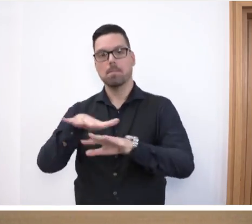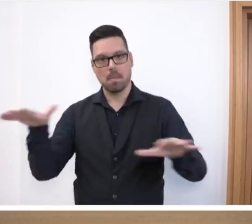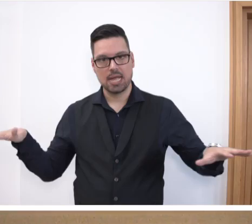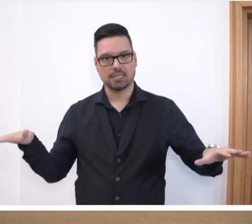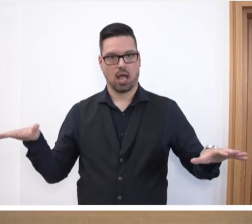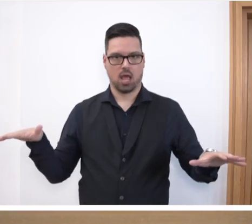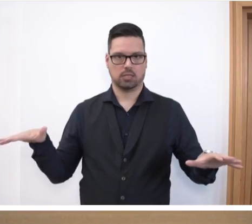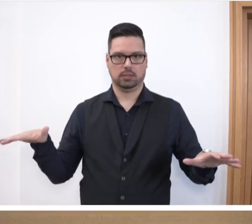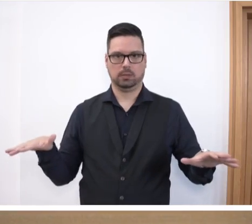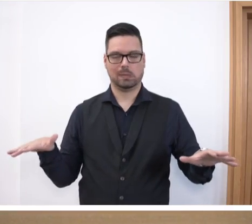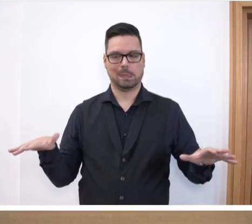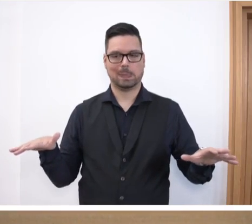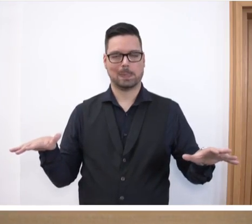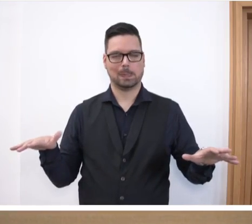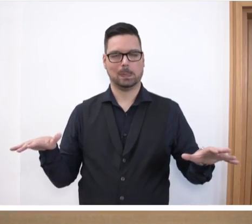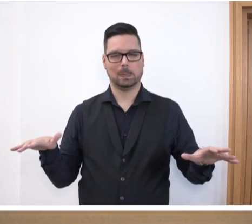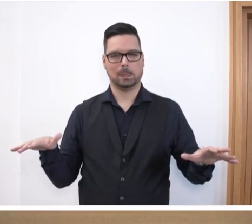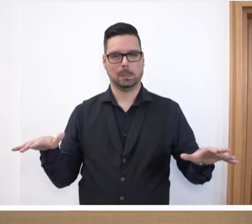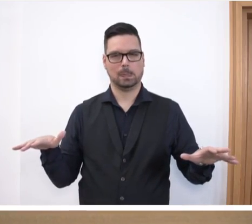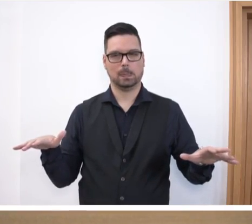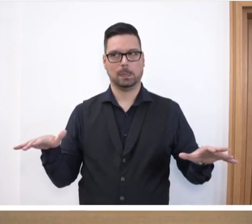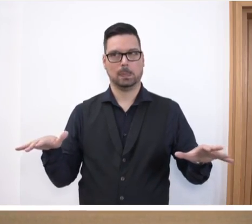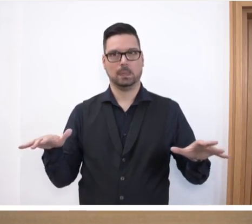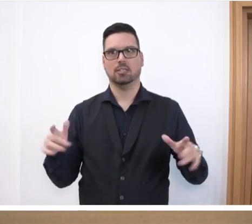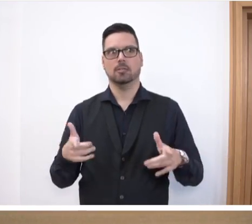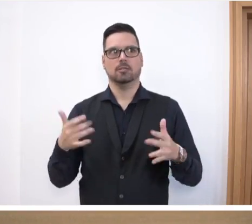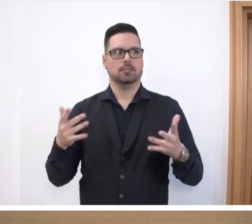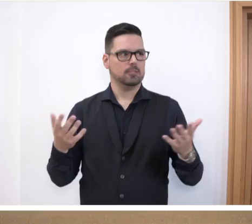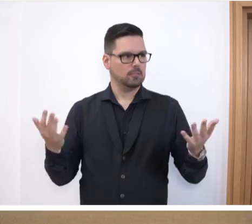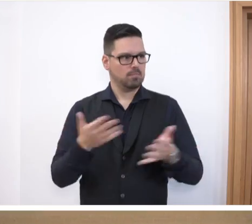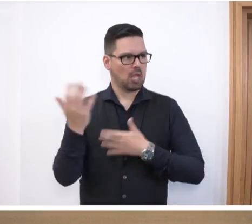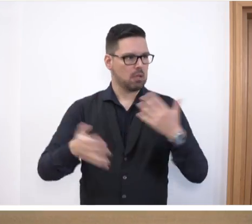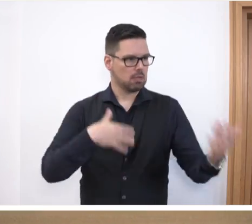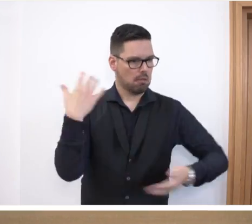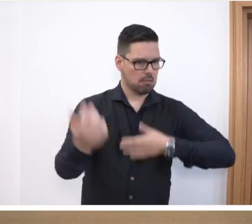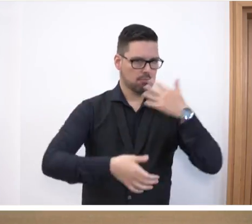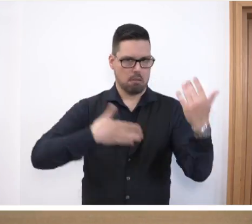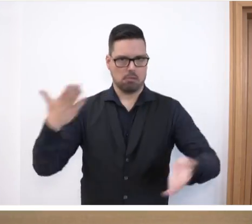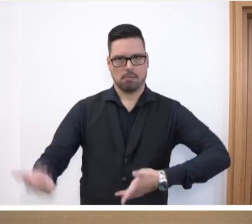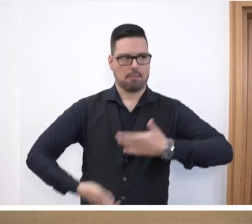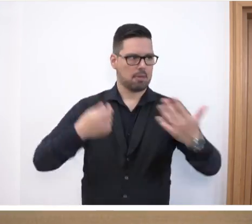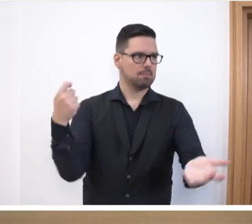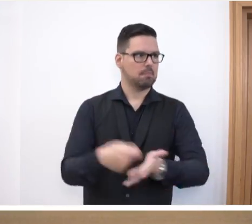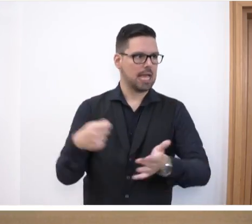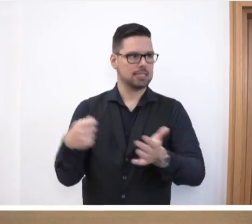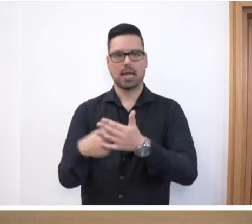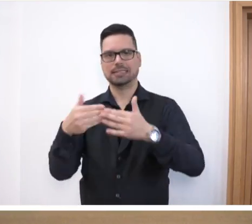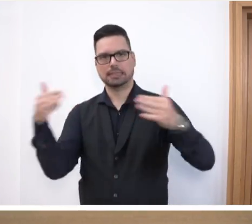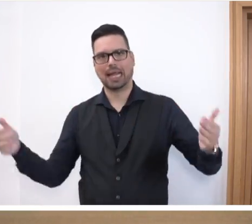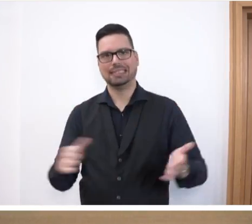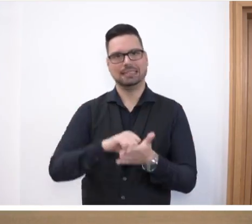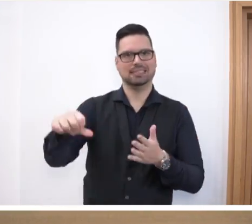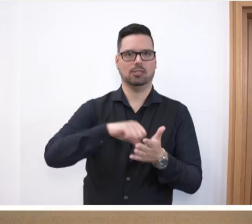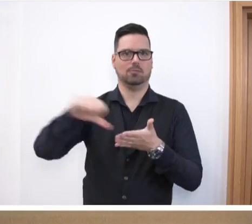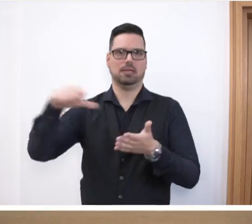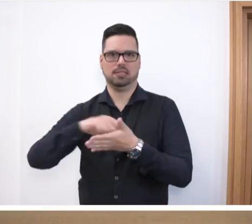über diese Beitragsgrenze dann hinaus mitbezahlen müssen.